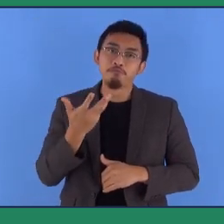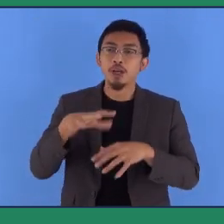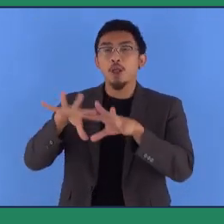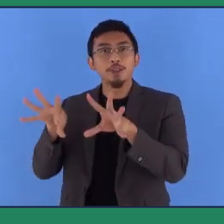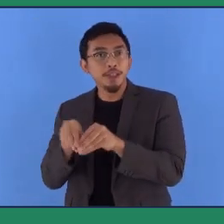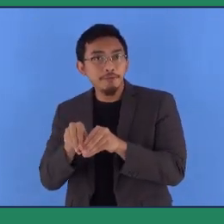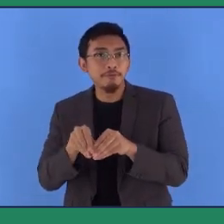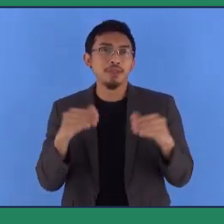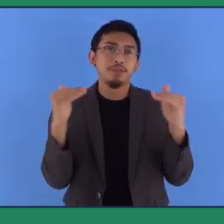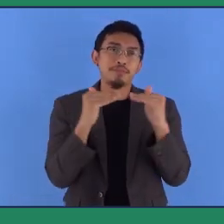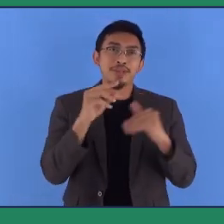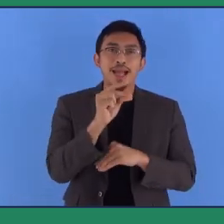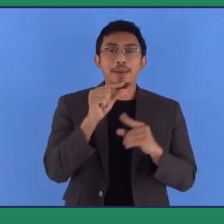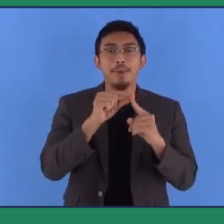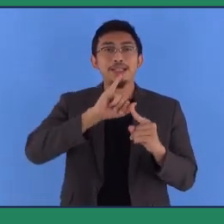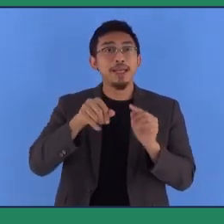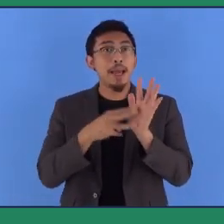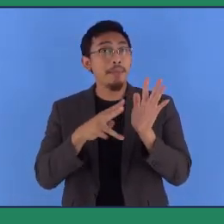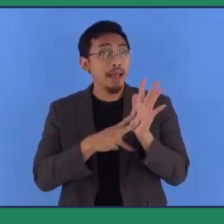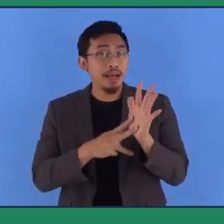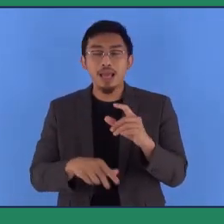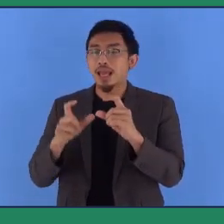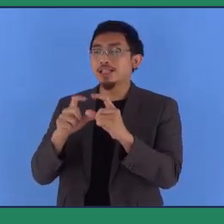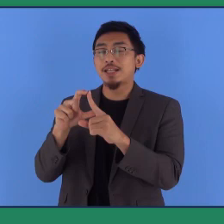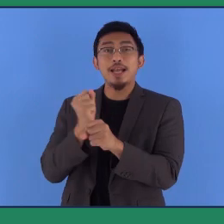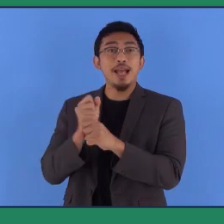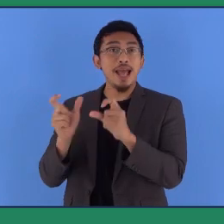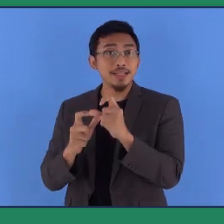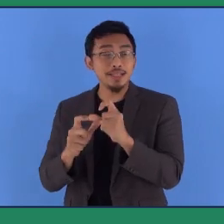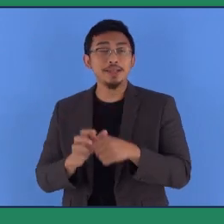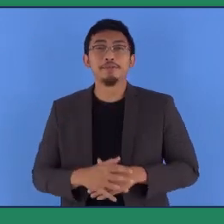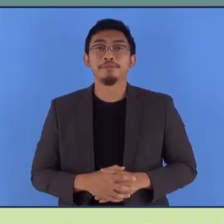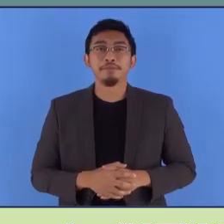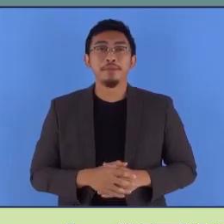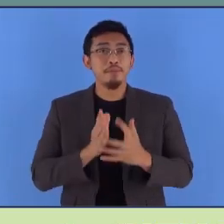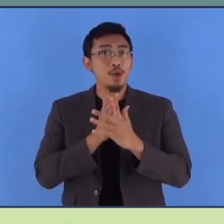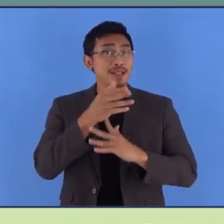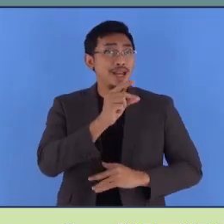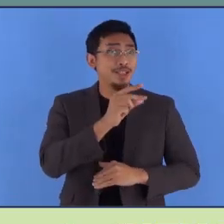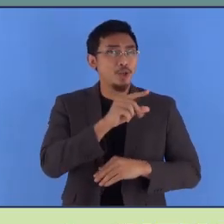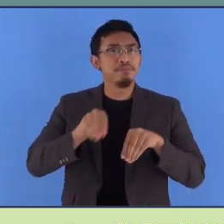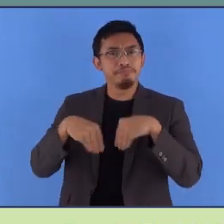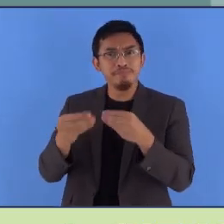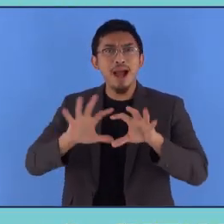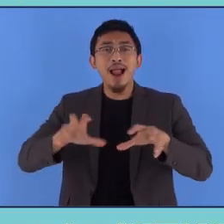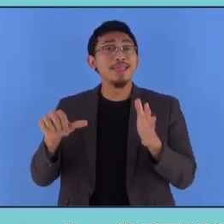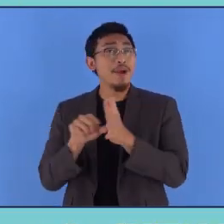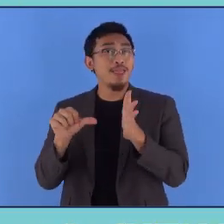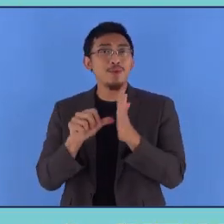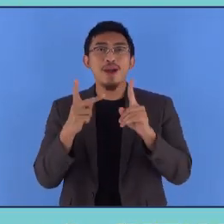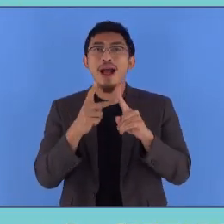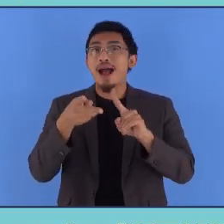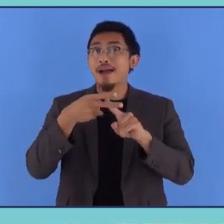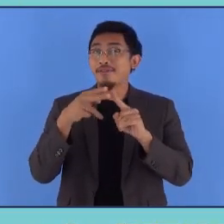Inklusifitas dan selaras dengan RPJMN dan SDGs Proyek Restore memberikan alat